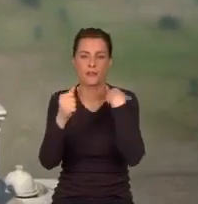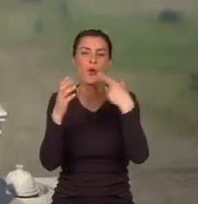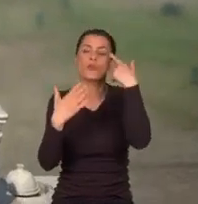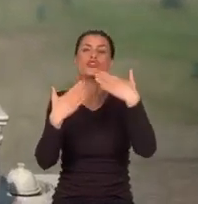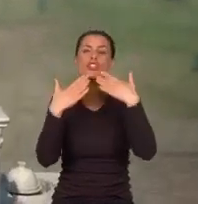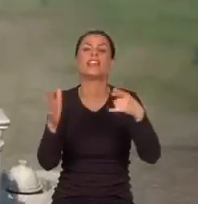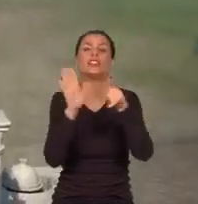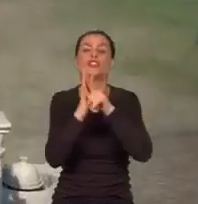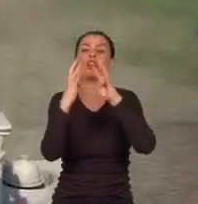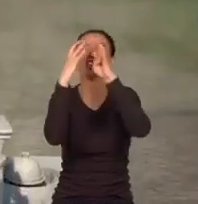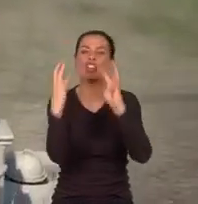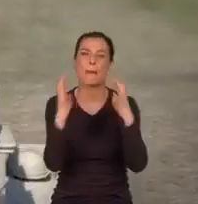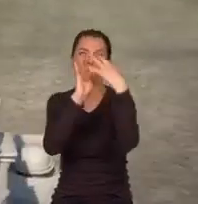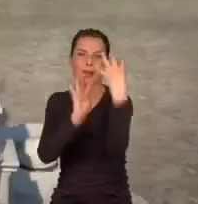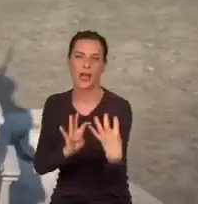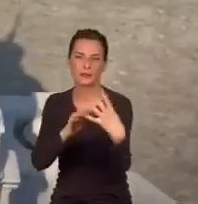systemowi żeber.